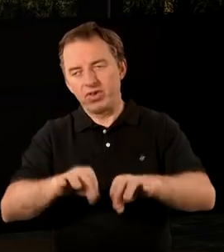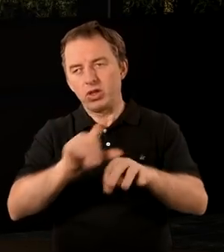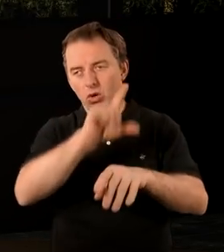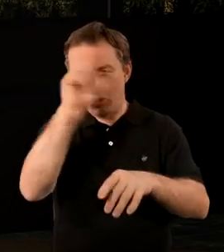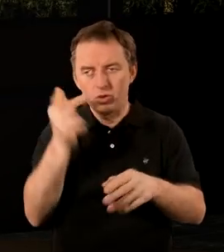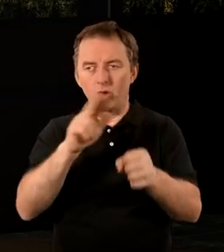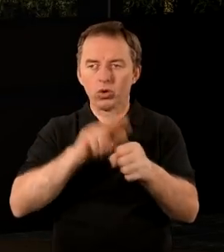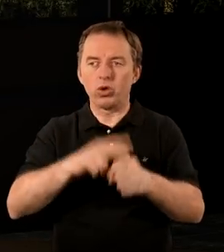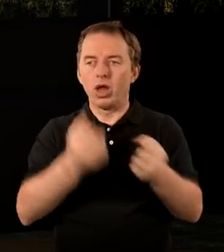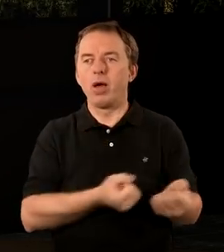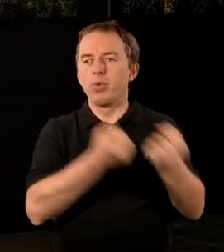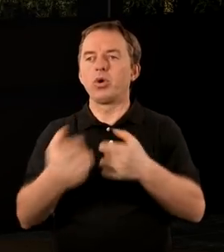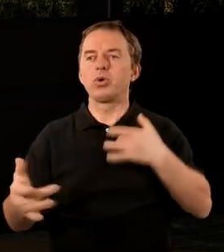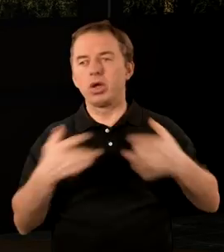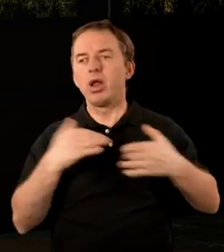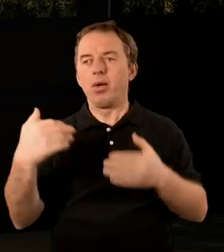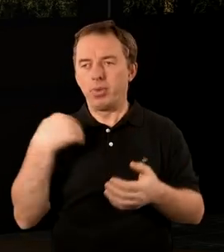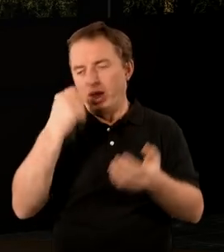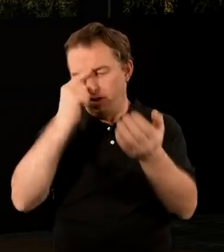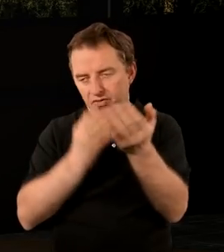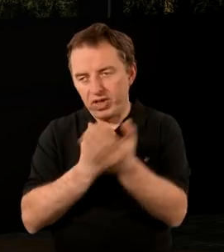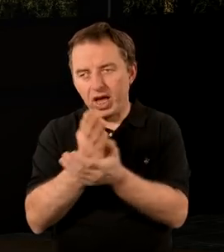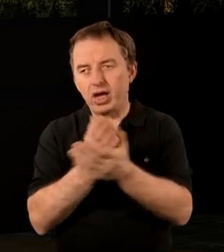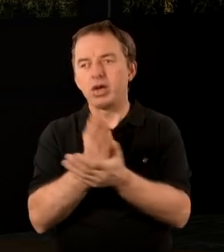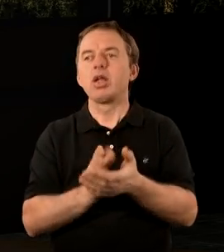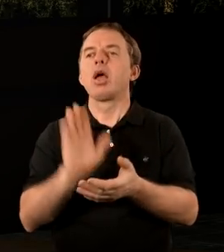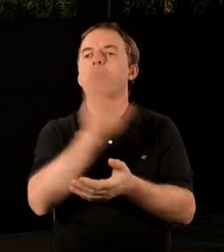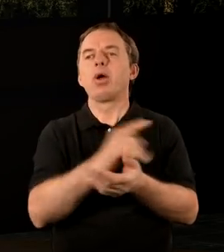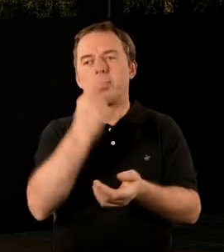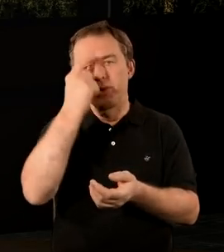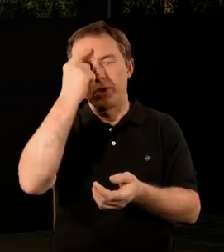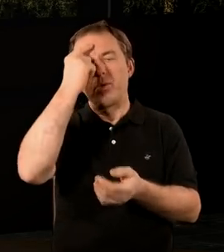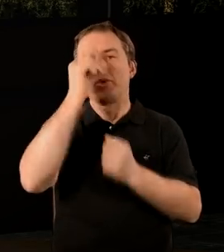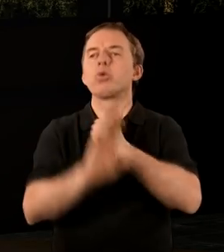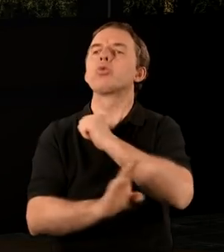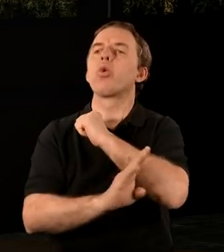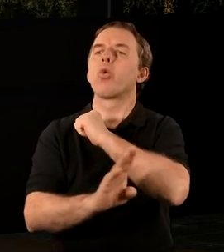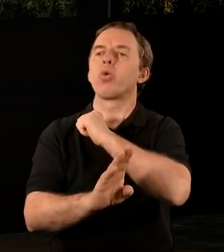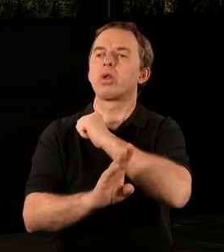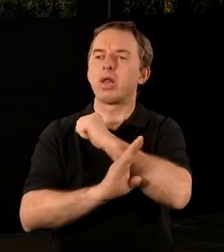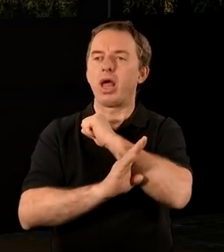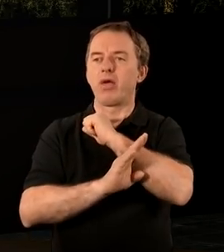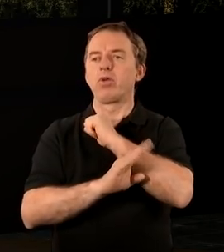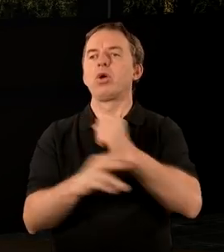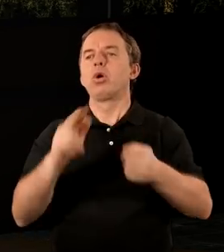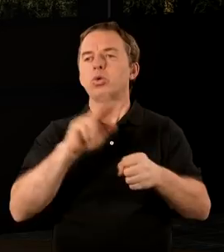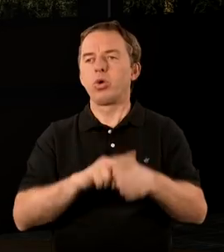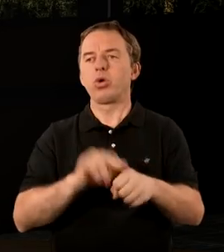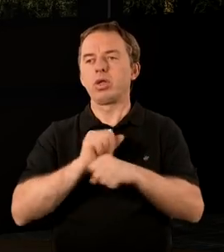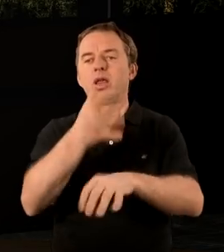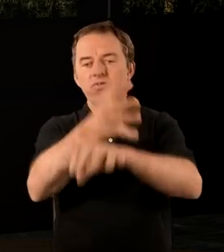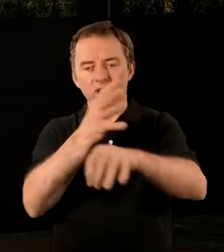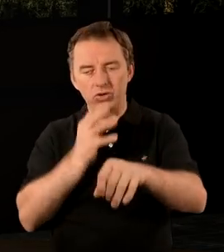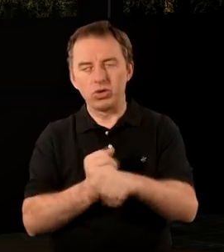ludzi, którzy ponosili cierpienie, było to, że byli wierni Bogu. Przypomnę Józefa, chociażby Józef, który jest